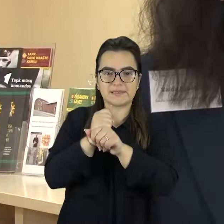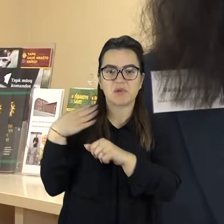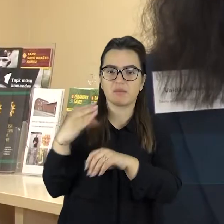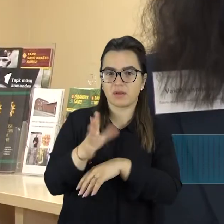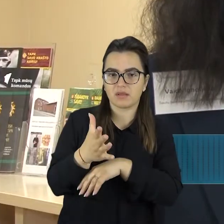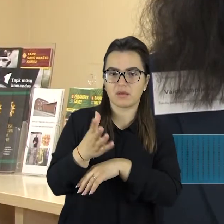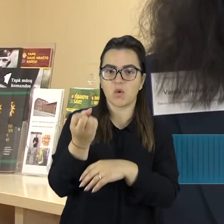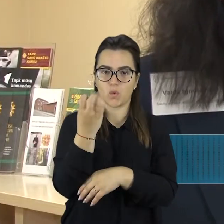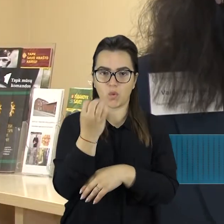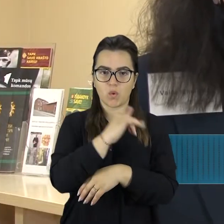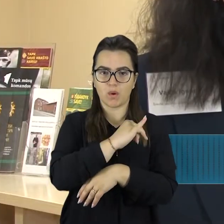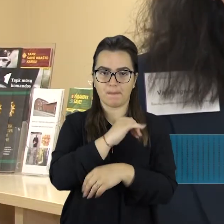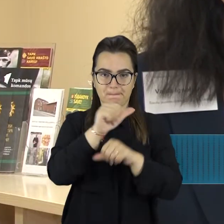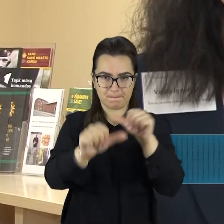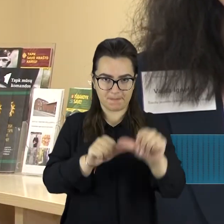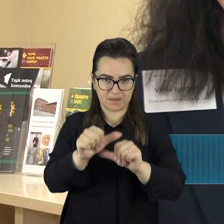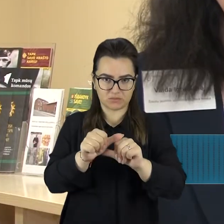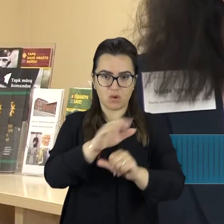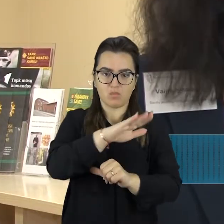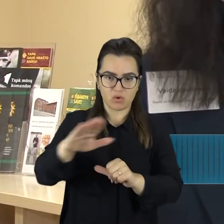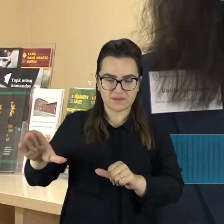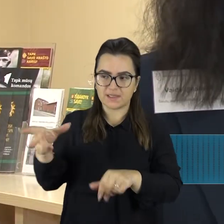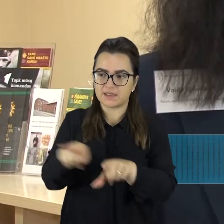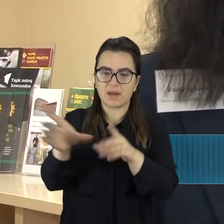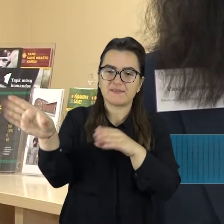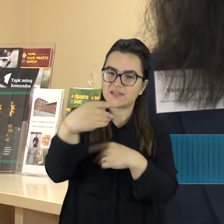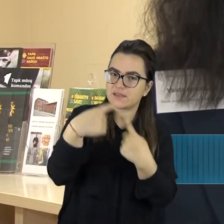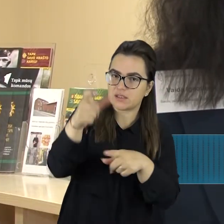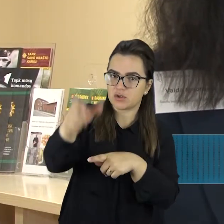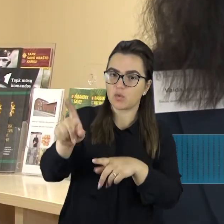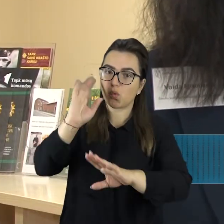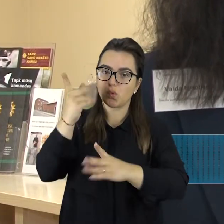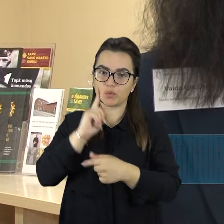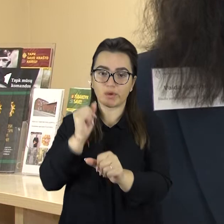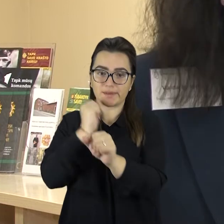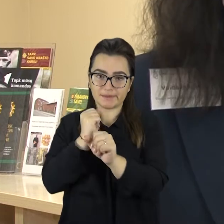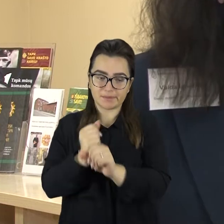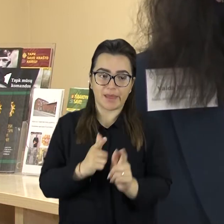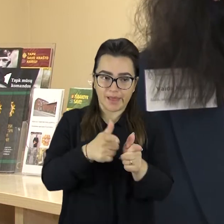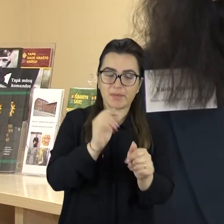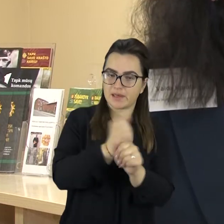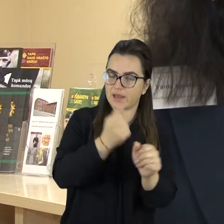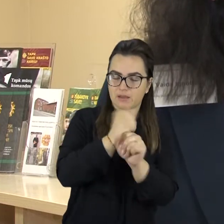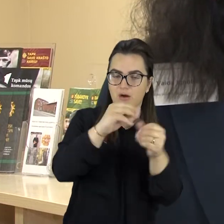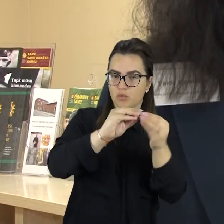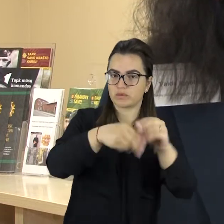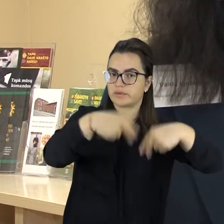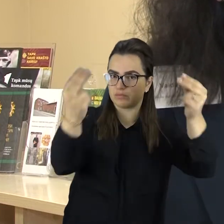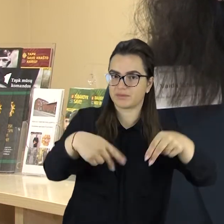metų, visi asmenys, taip pat ir moksleiviai, su jais turi būti sudaromos darbo sutartis.